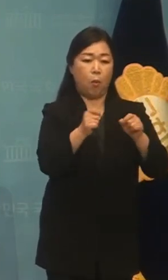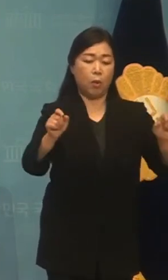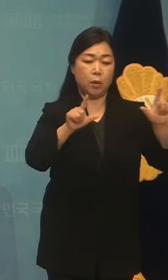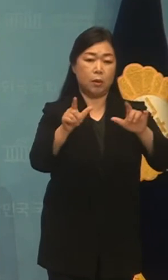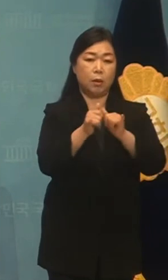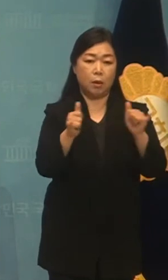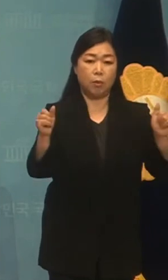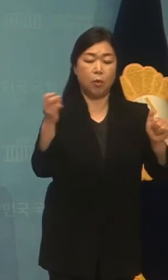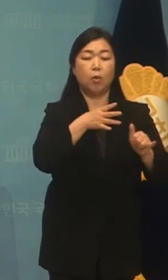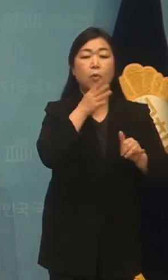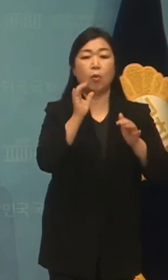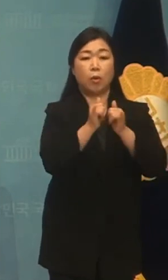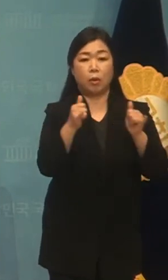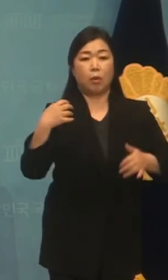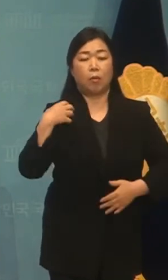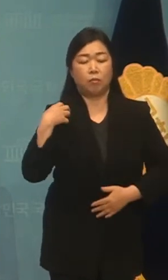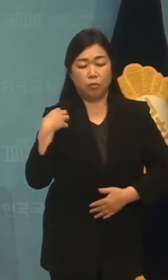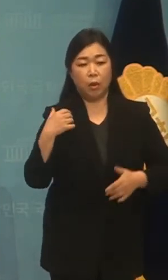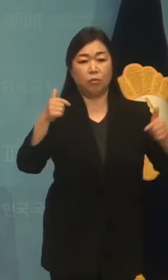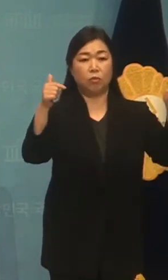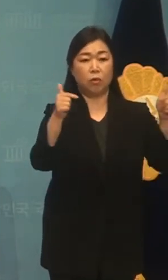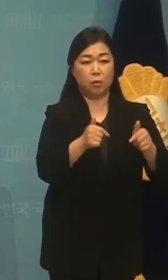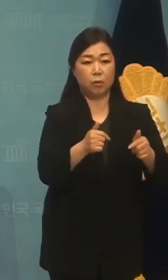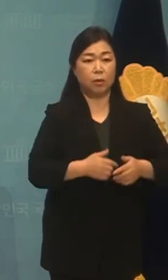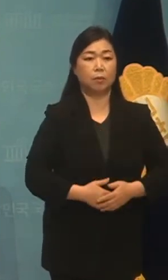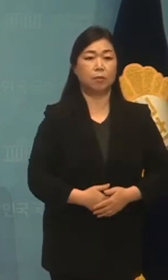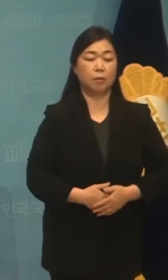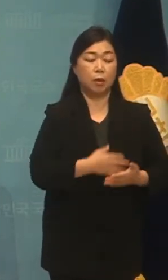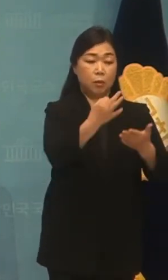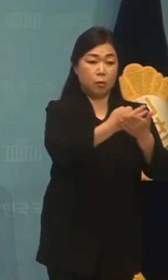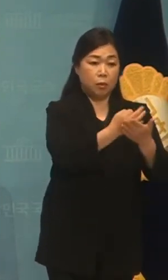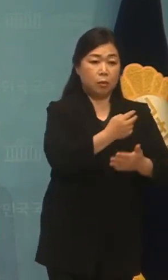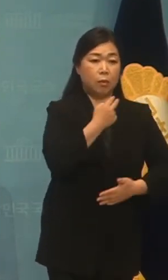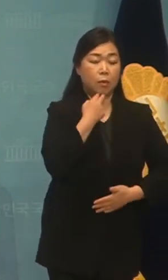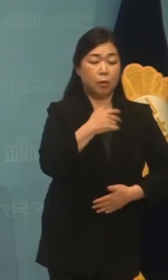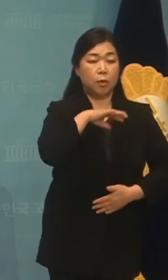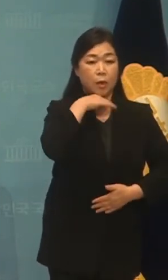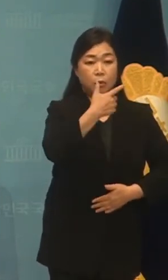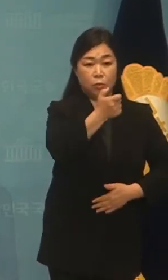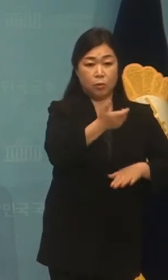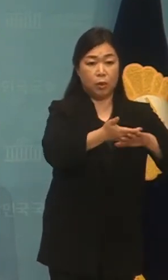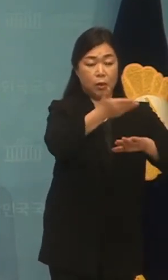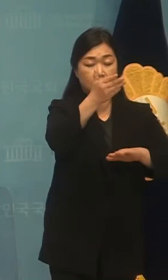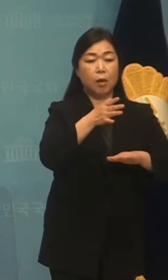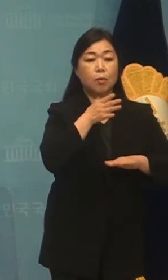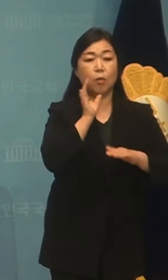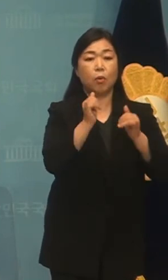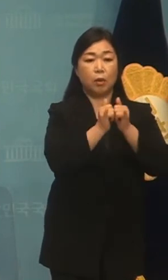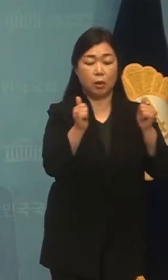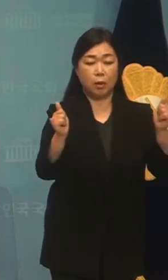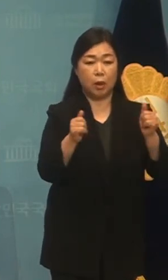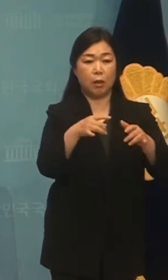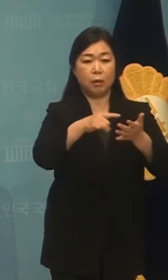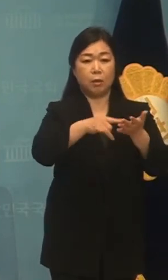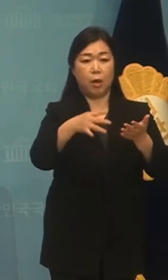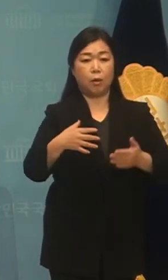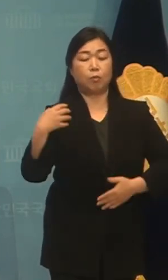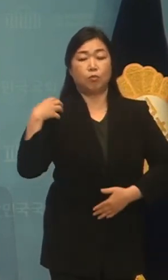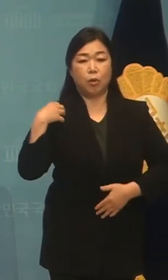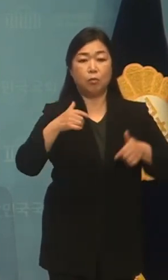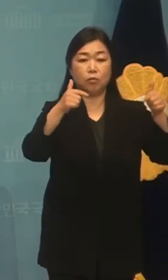또한 수입이 없는 만 60세 이상 노인들의 직착적인 조세 부담을 줄이기 위한